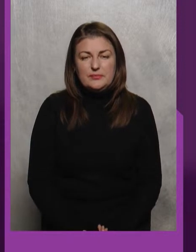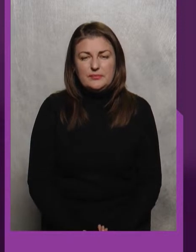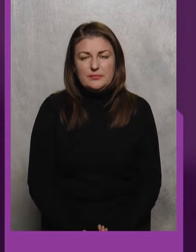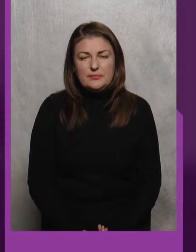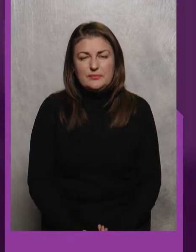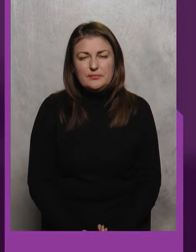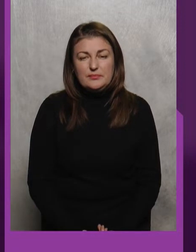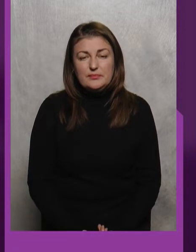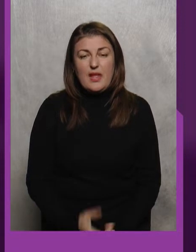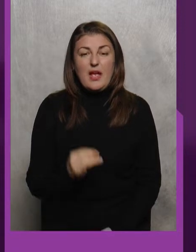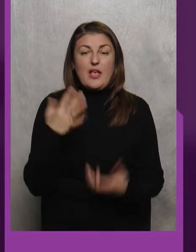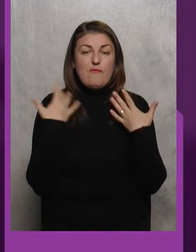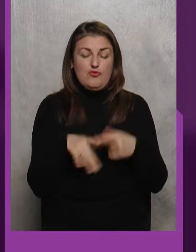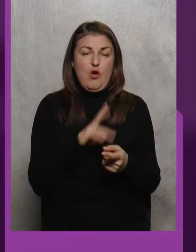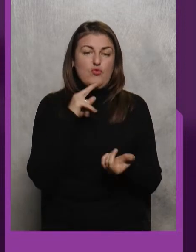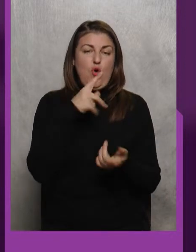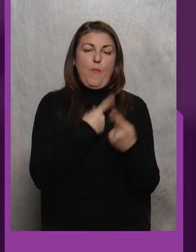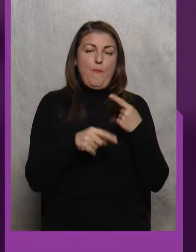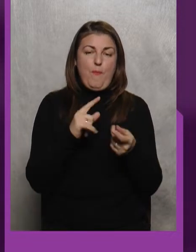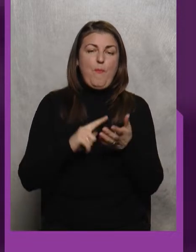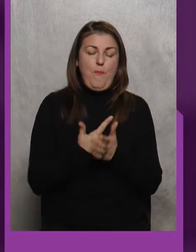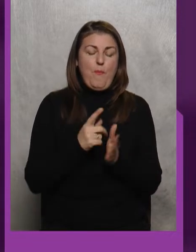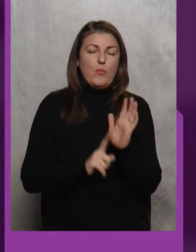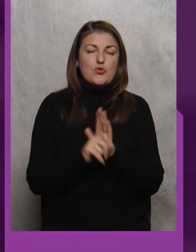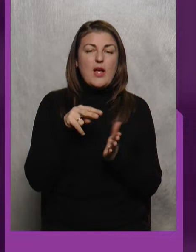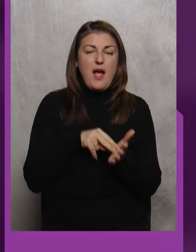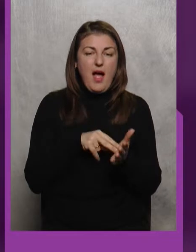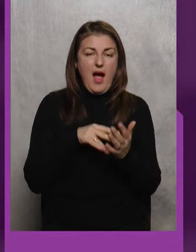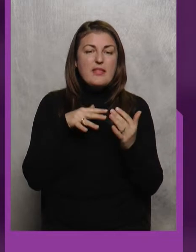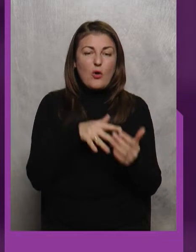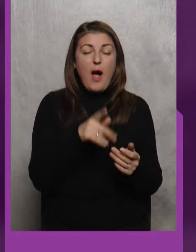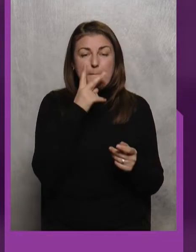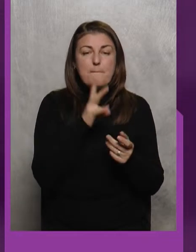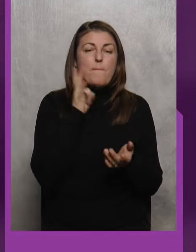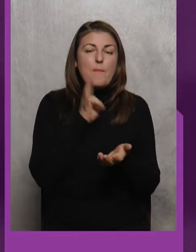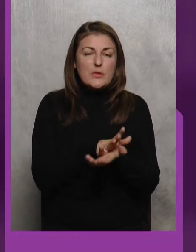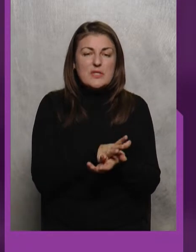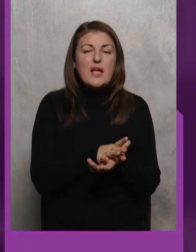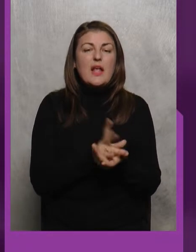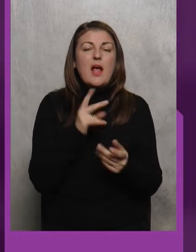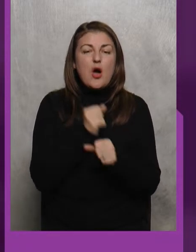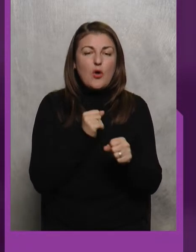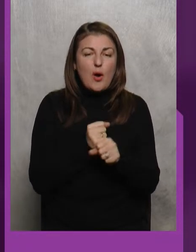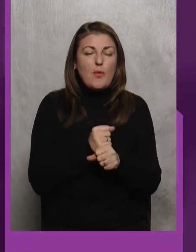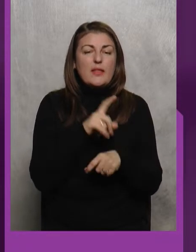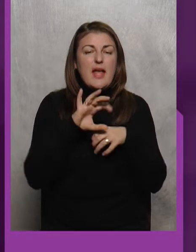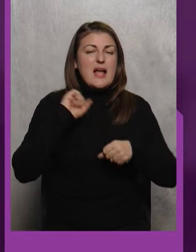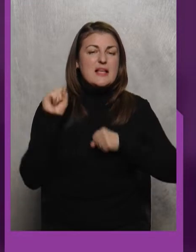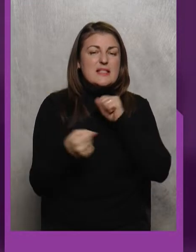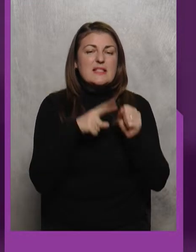І вже У стійці Знов Починають Атакування Бачите Постоянно Робота На Захват